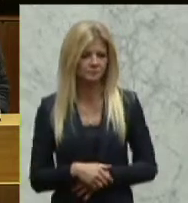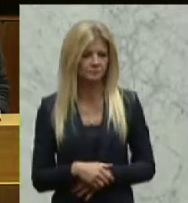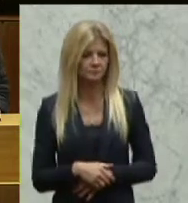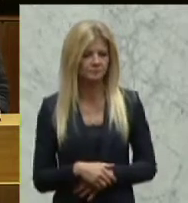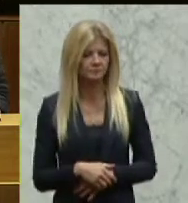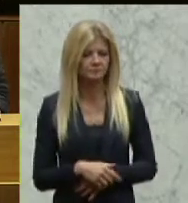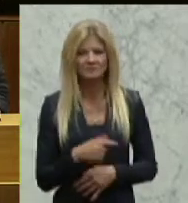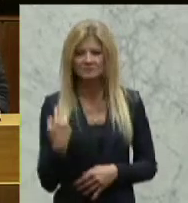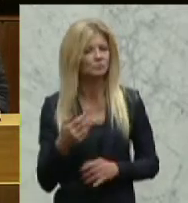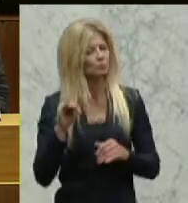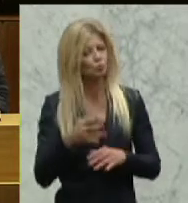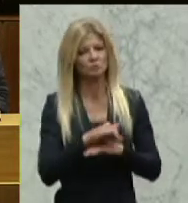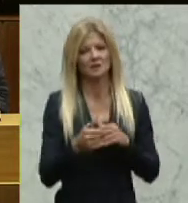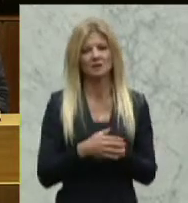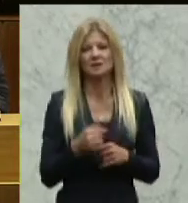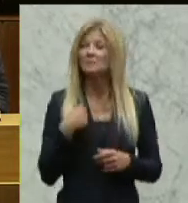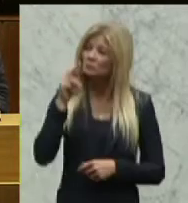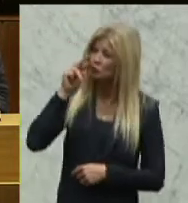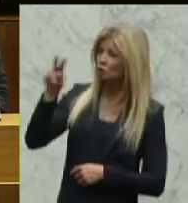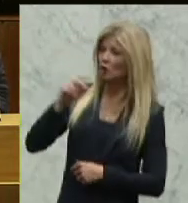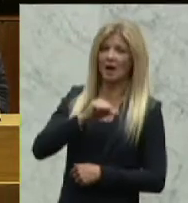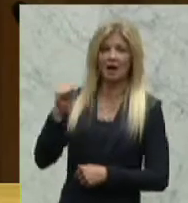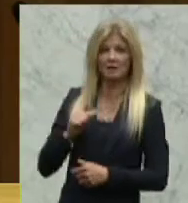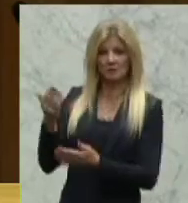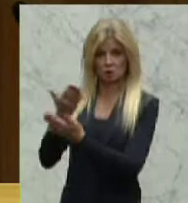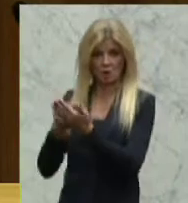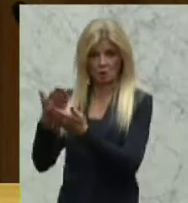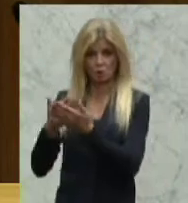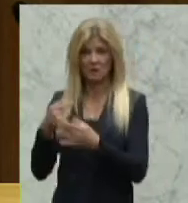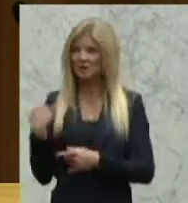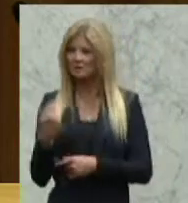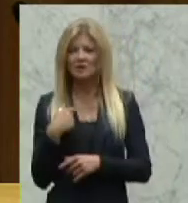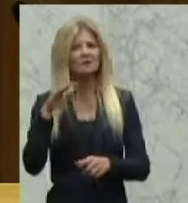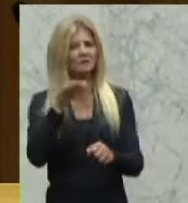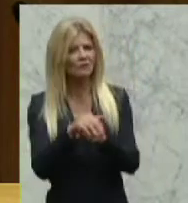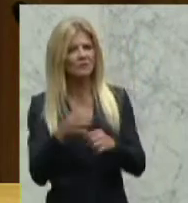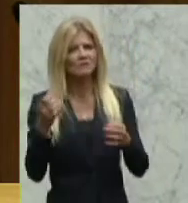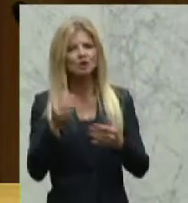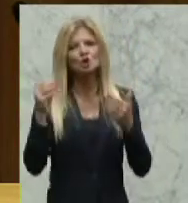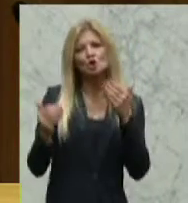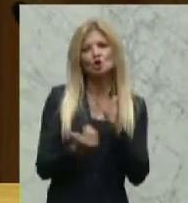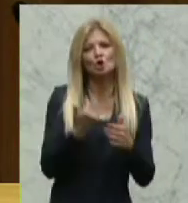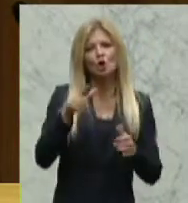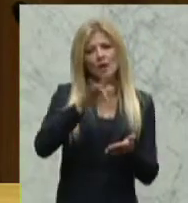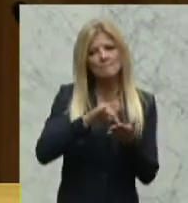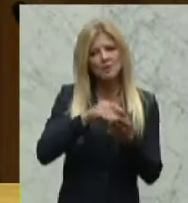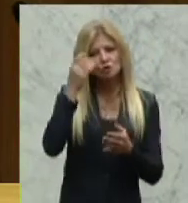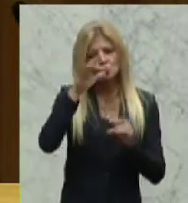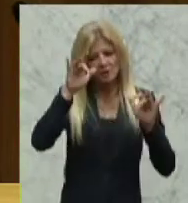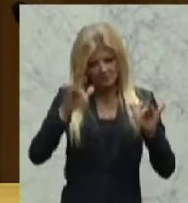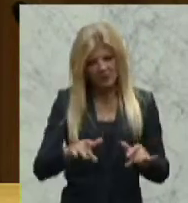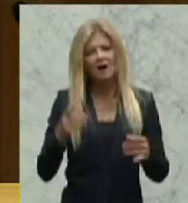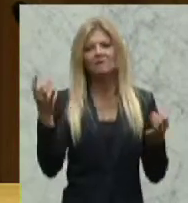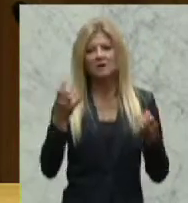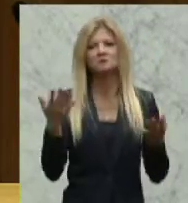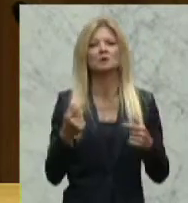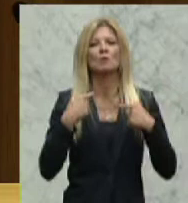wir uns anschauen, eine akademische Ausbildung haben wir festgestellt, die neuen Mittelschulen haben akademisch ausgebildete Professoren. Und wie